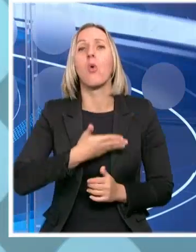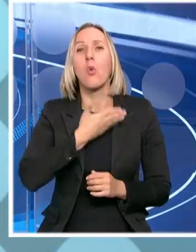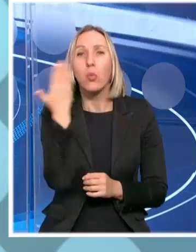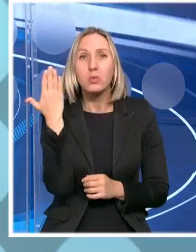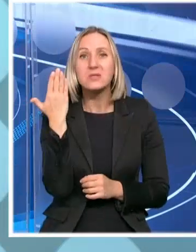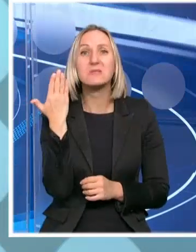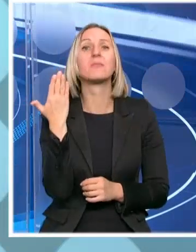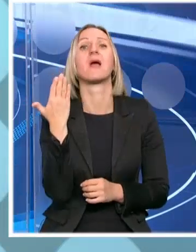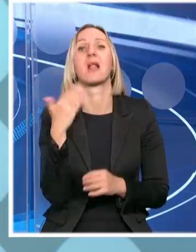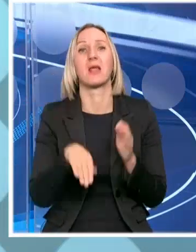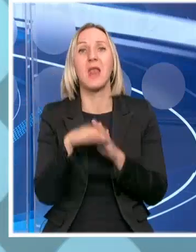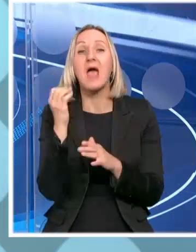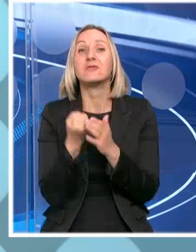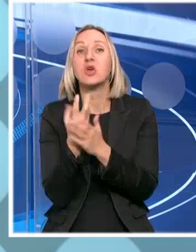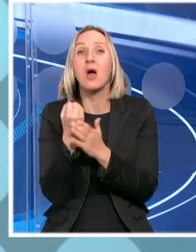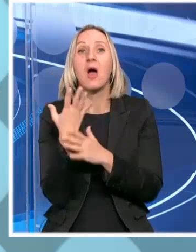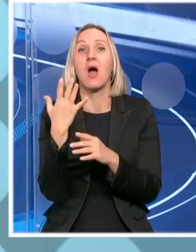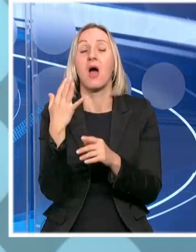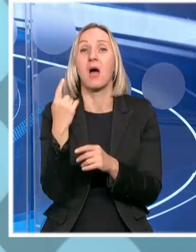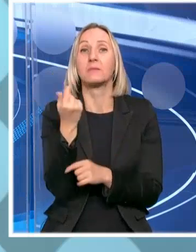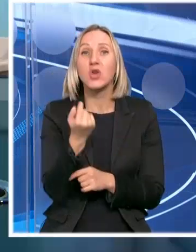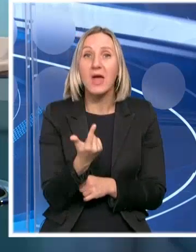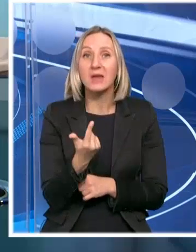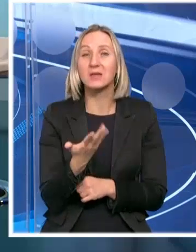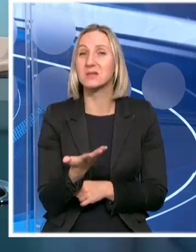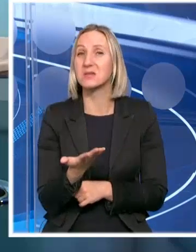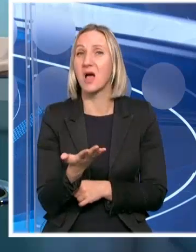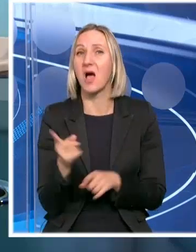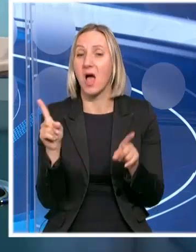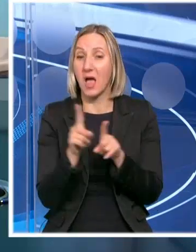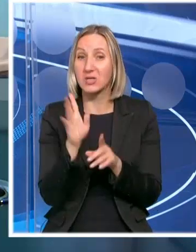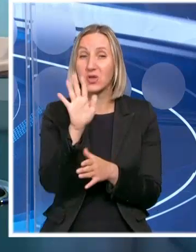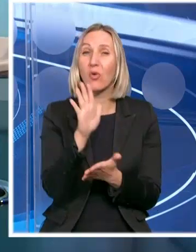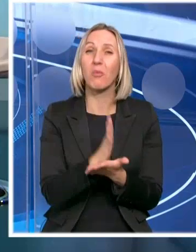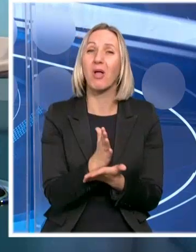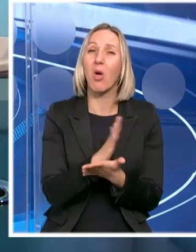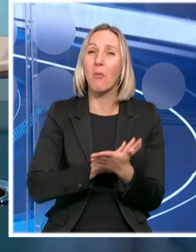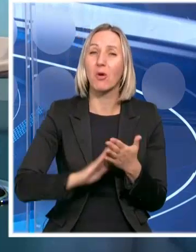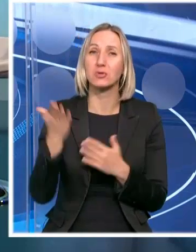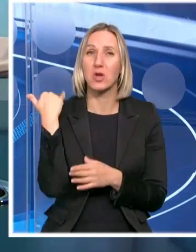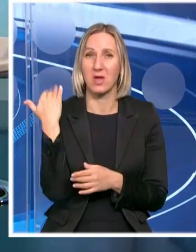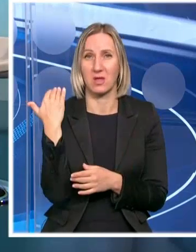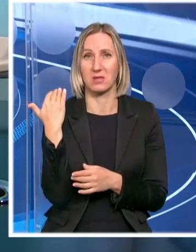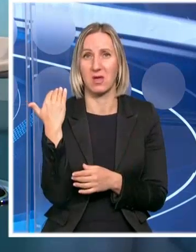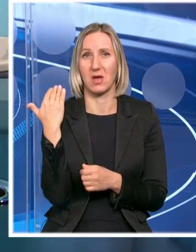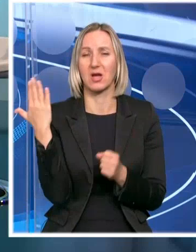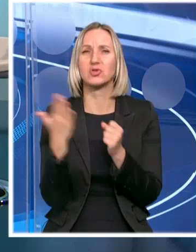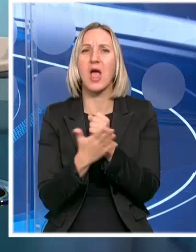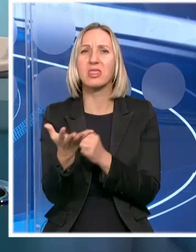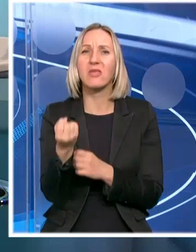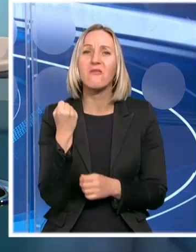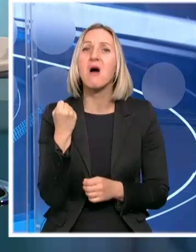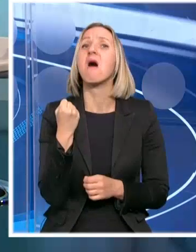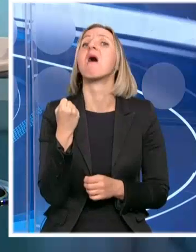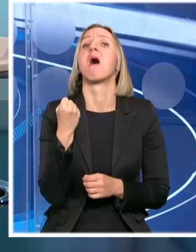najveći prinos pšenice koju smo imali u zadnjih nekoliko godina. A isto tako je bilo na početku. Žetve, kaže, loš rod,